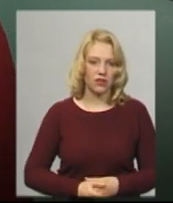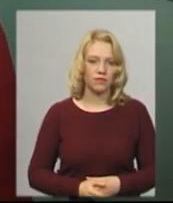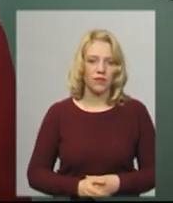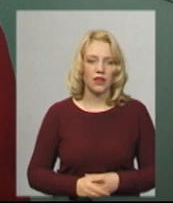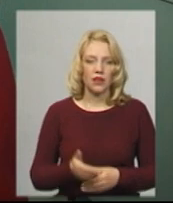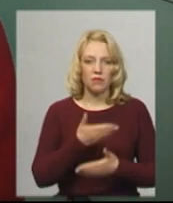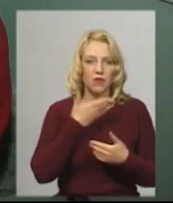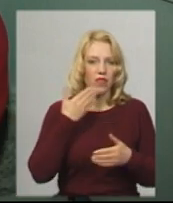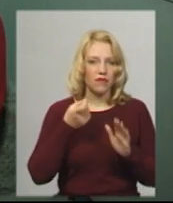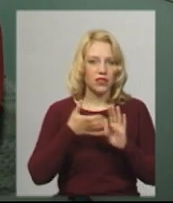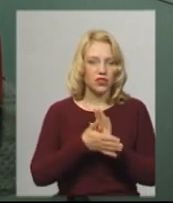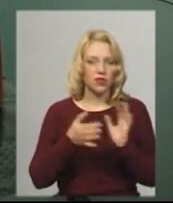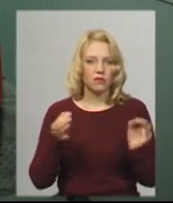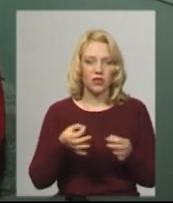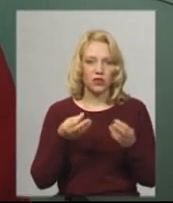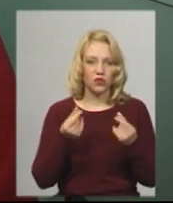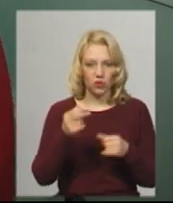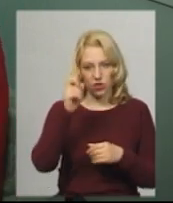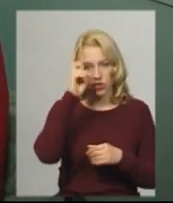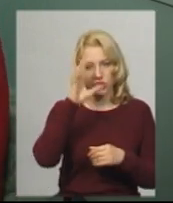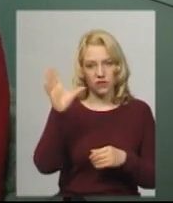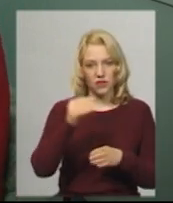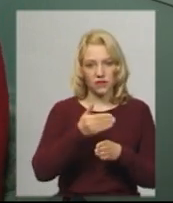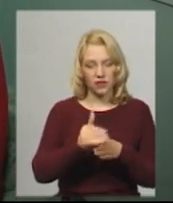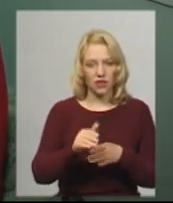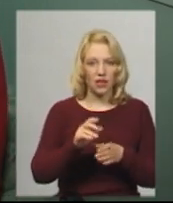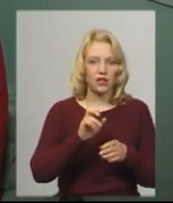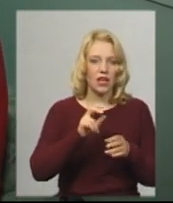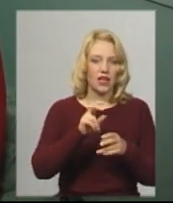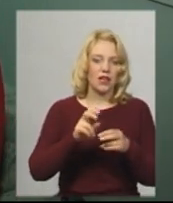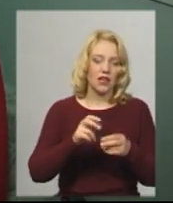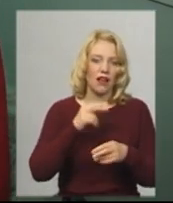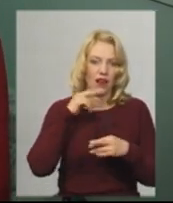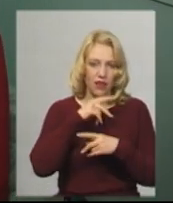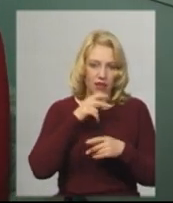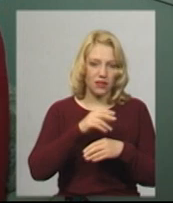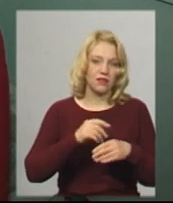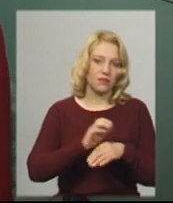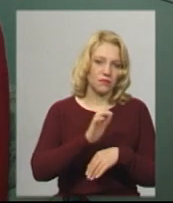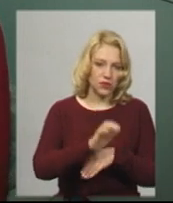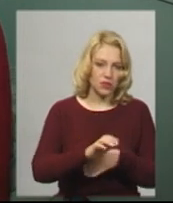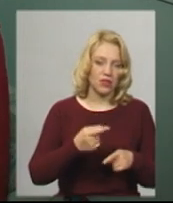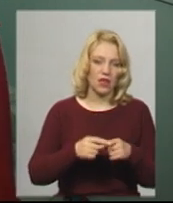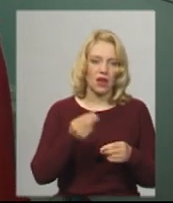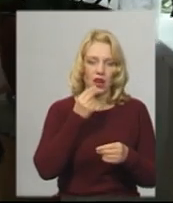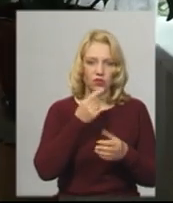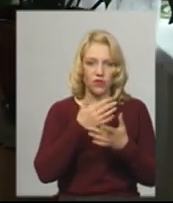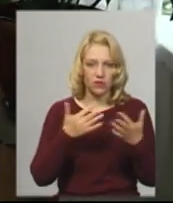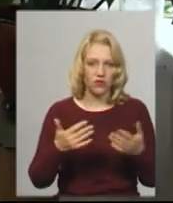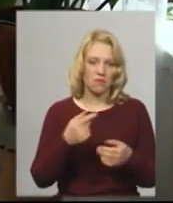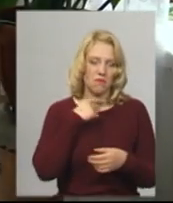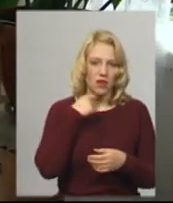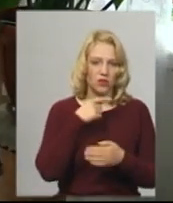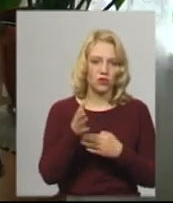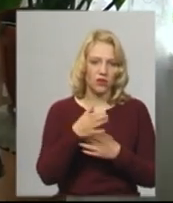Ми не витрачаємо ніяких грошей. Все державне. Всі ліки поставляють. Харчування добре, різноманітне. Дають і м'ясо, і риб. Лікар